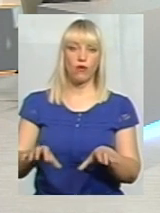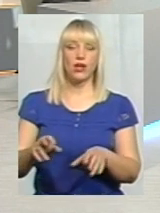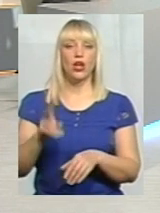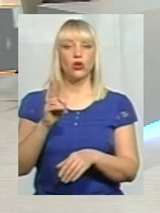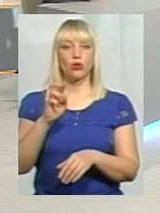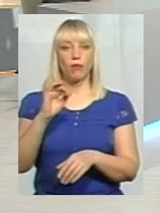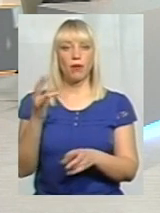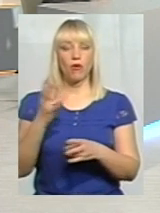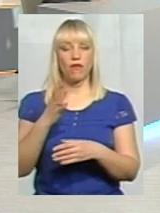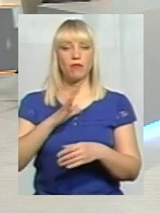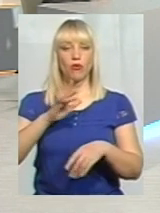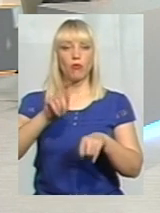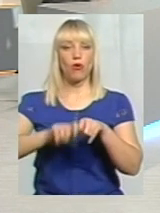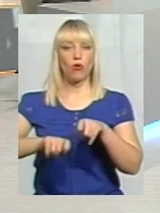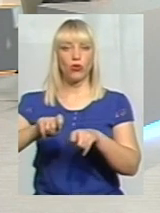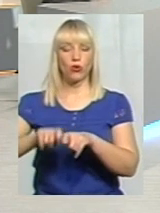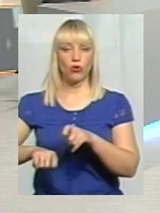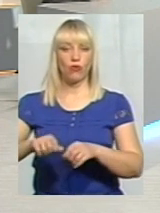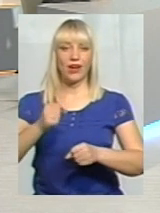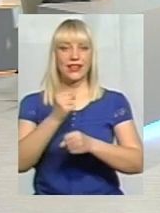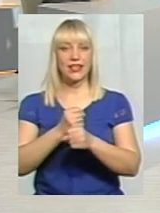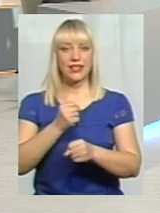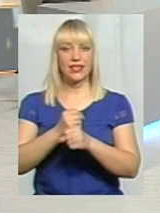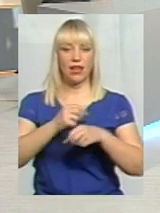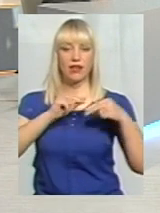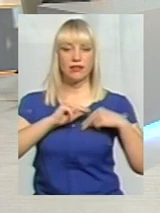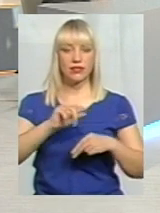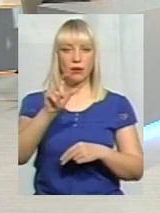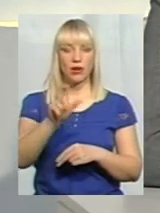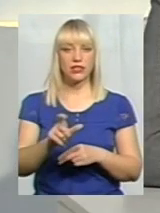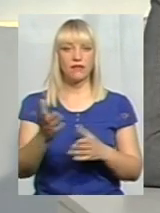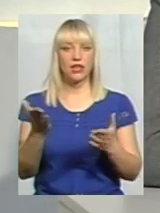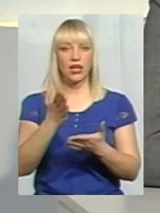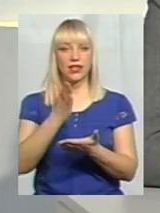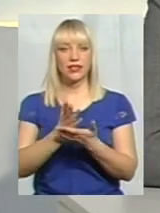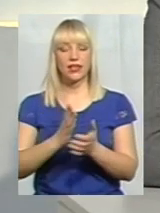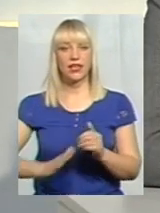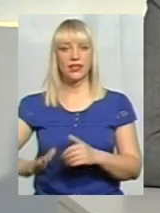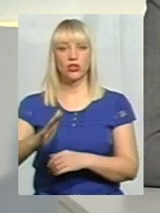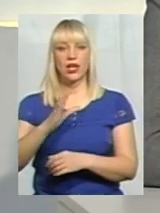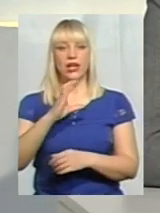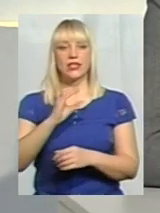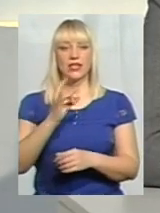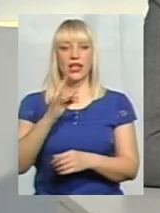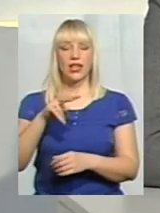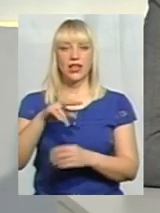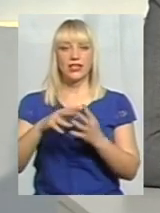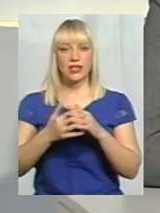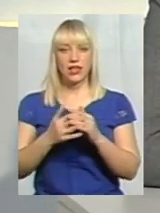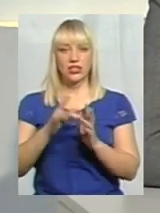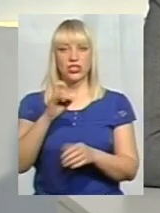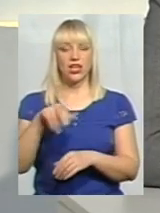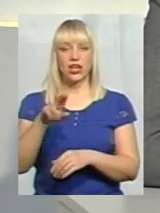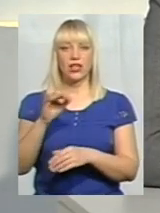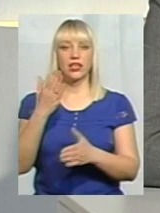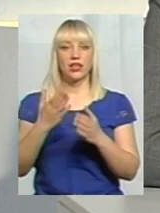проконтролювати діяльність працівника, який є на території сільської чи селищної ради. Якщо ж цей працівник